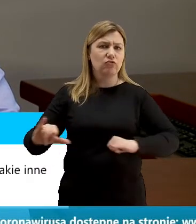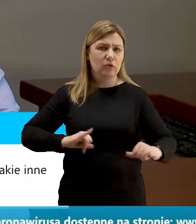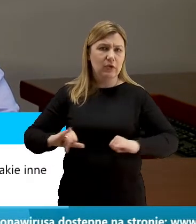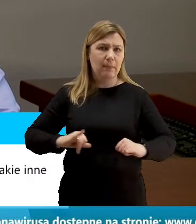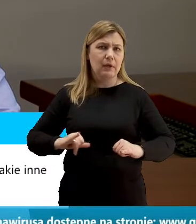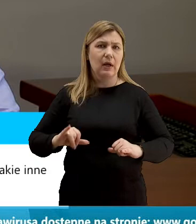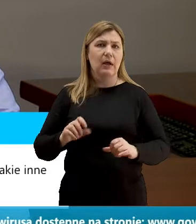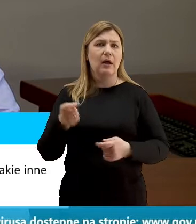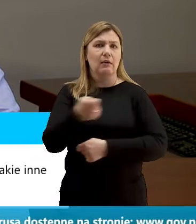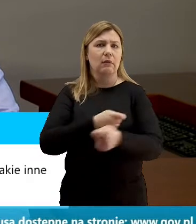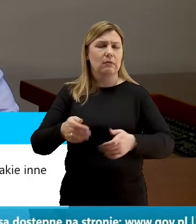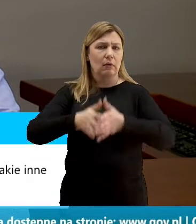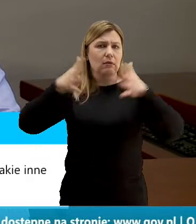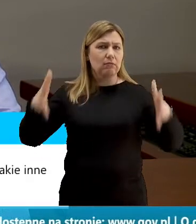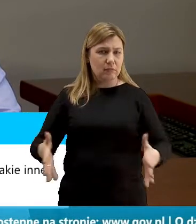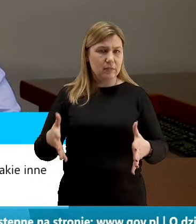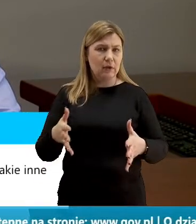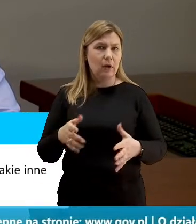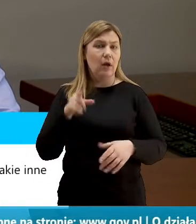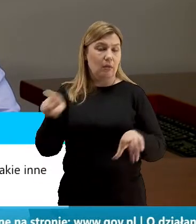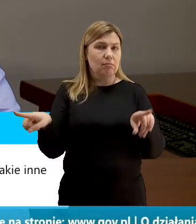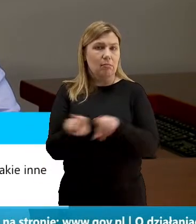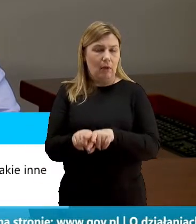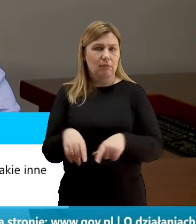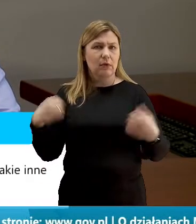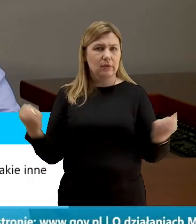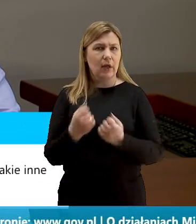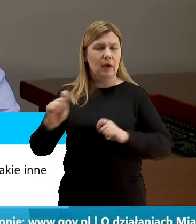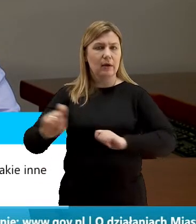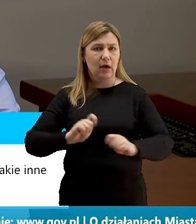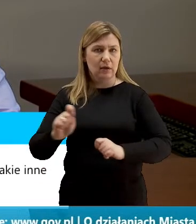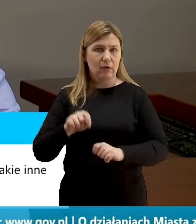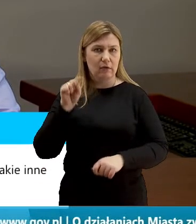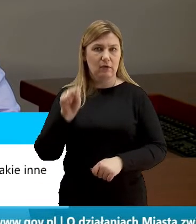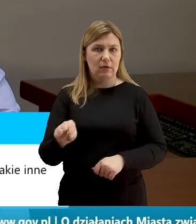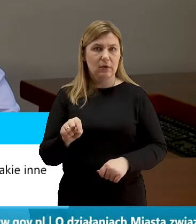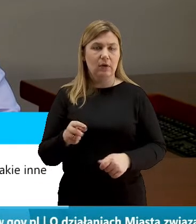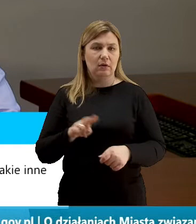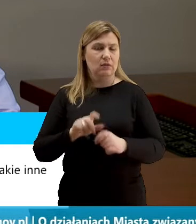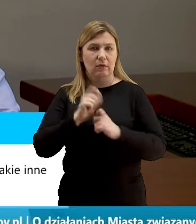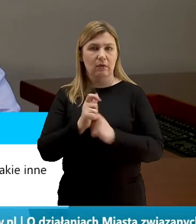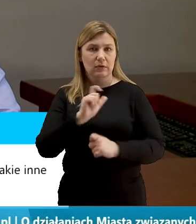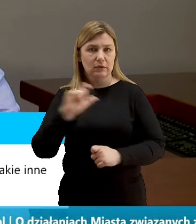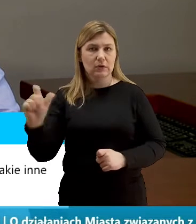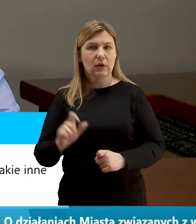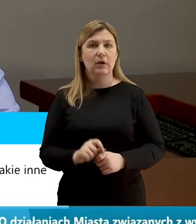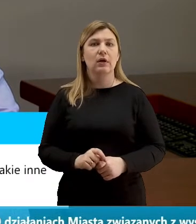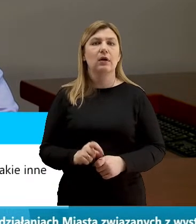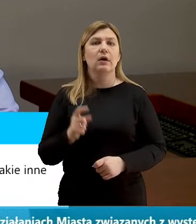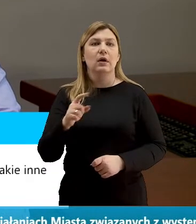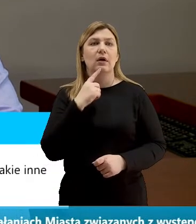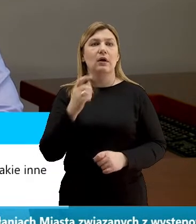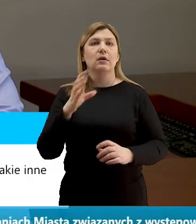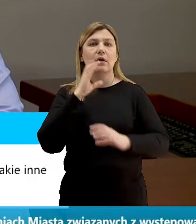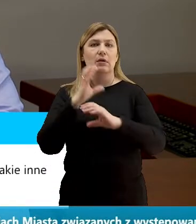galerii handlowych i staramy się reagować w tej materii na bieżąco. Czy scenariusz zamknięcia